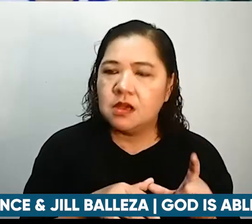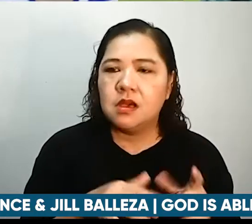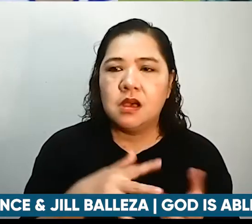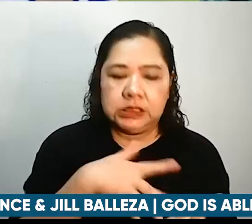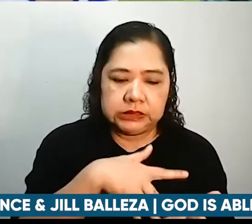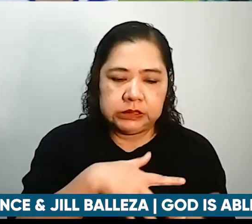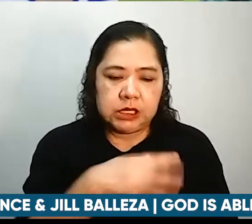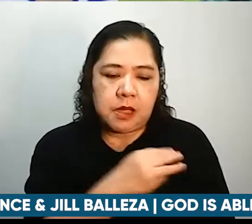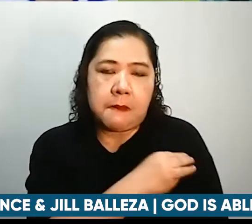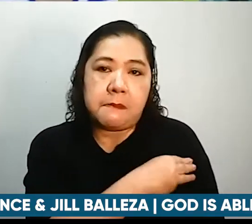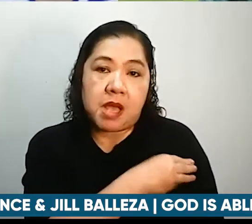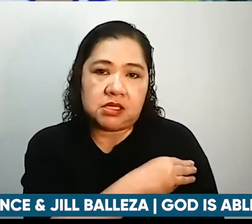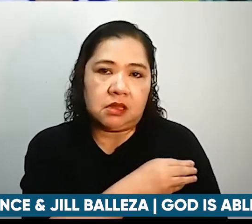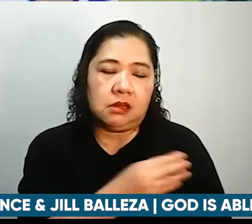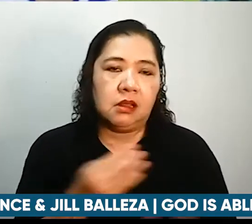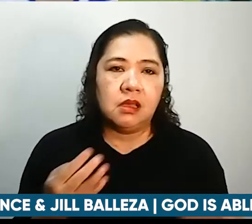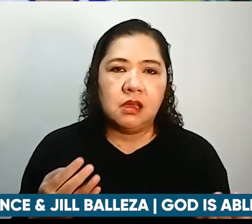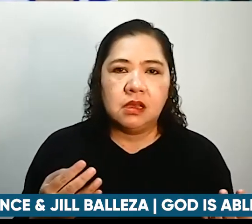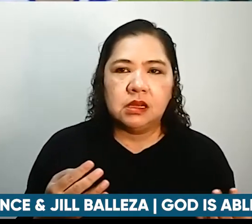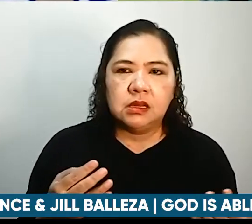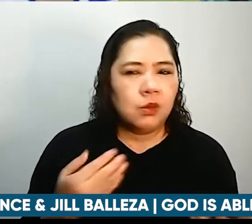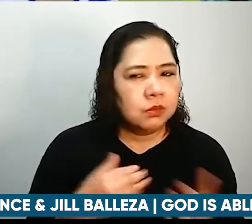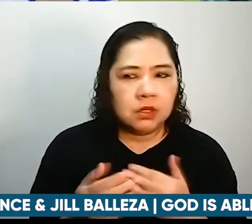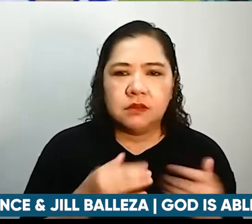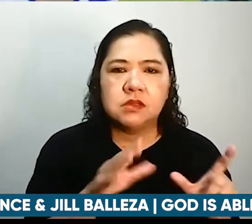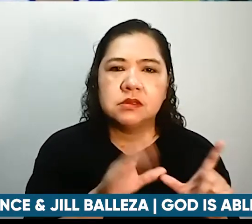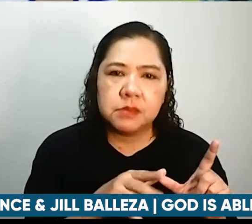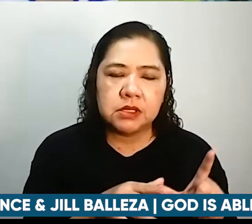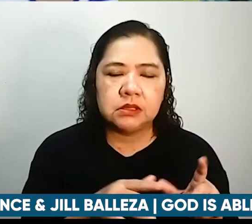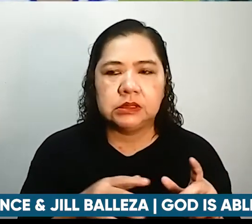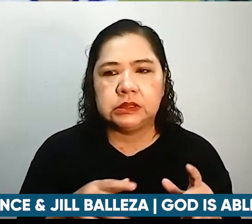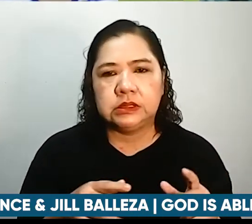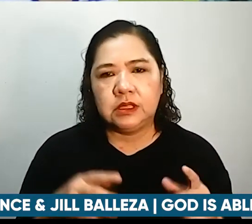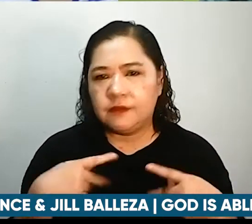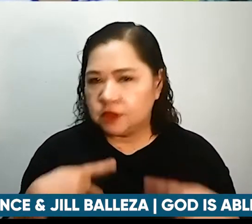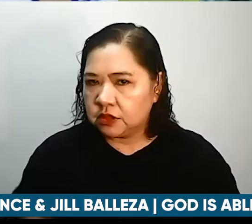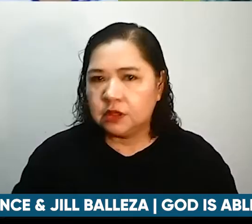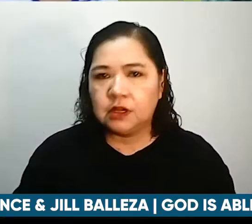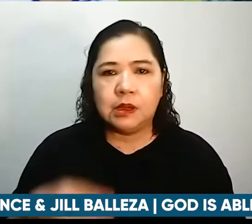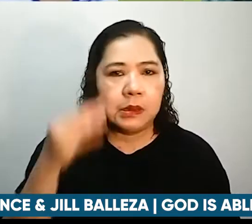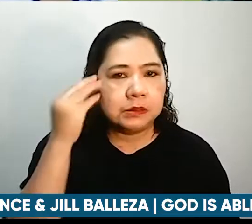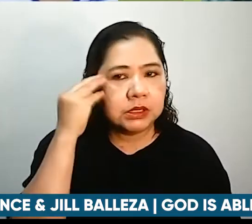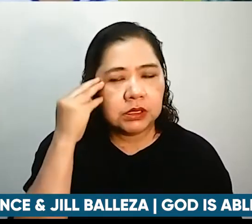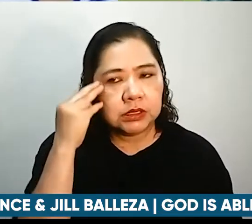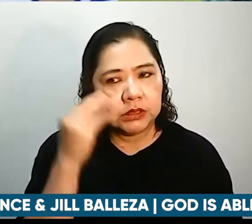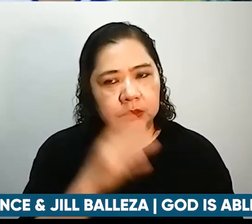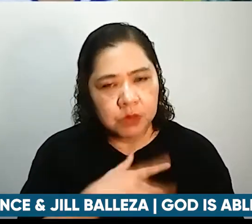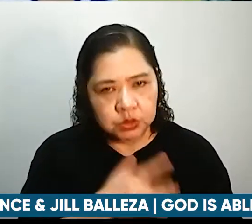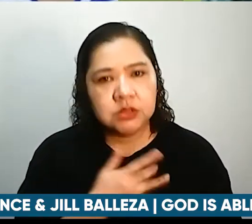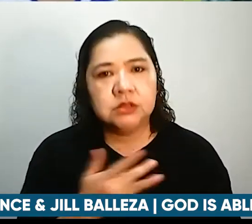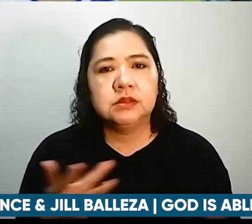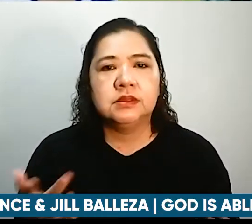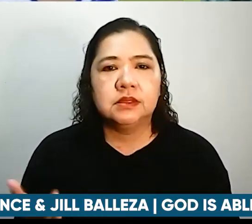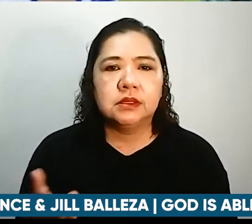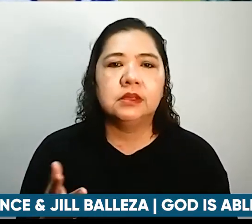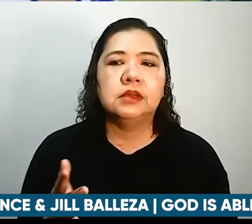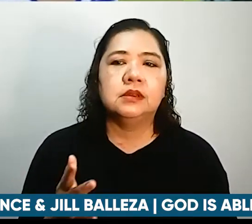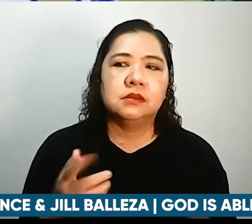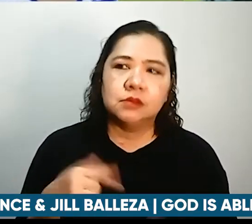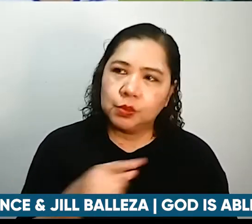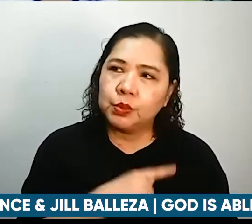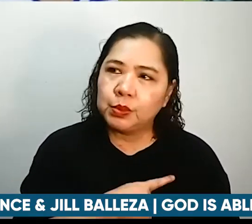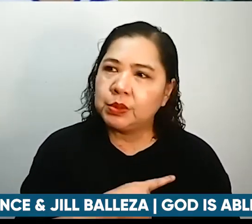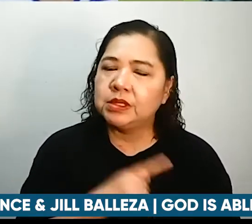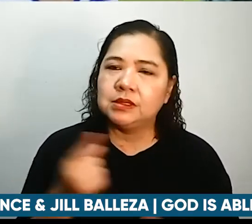muscles natin, o anuman pong disability man po, physical, mental, emotional, maniwala po tayo na tayo po ay creation pa rin ng